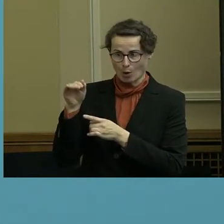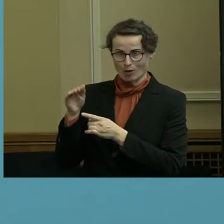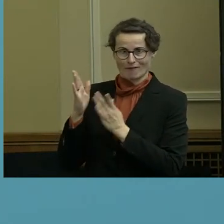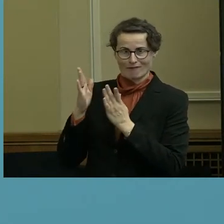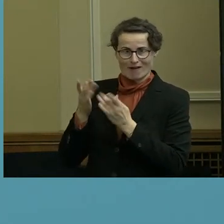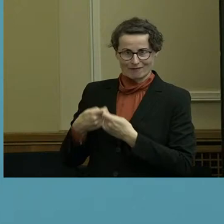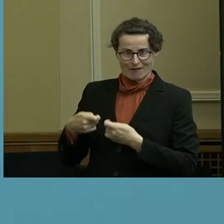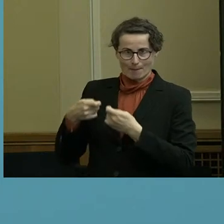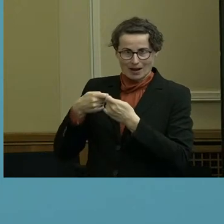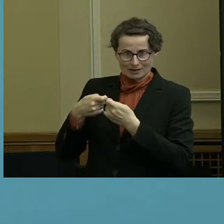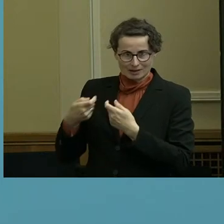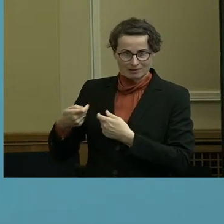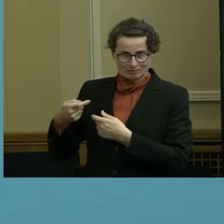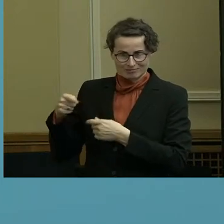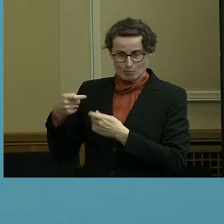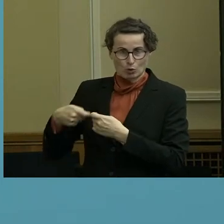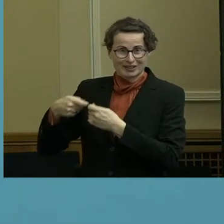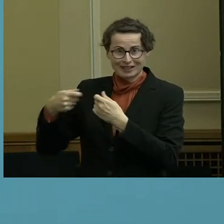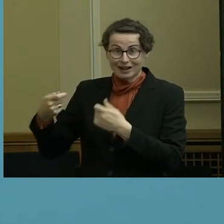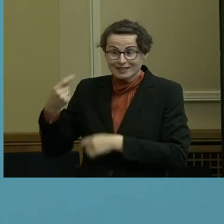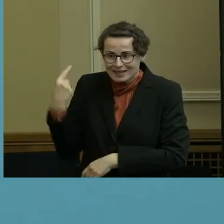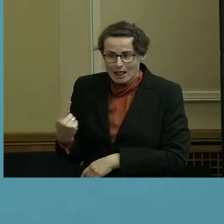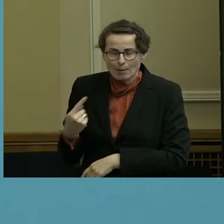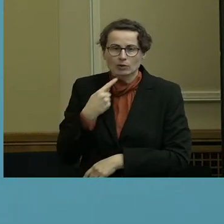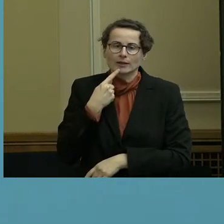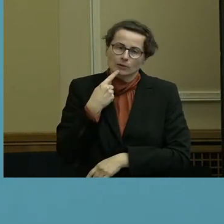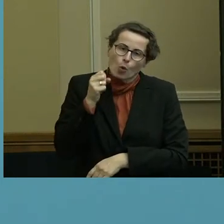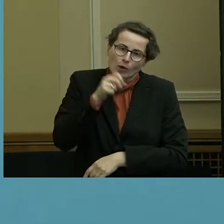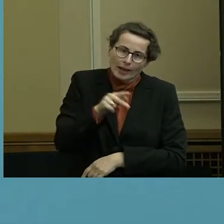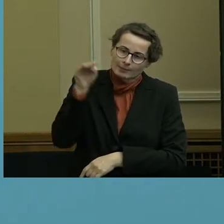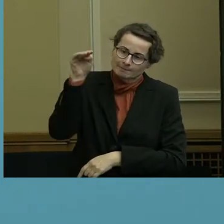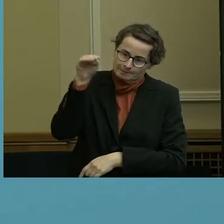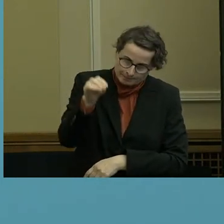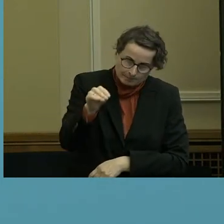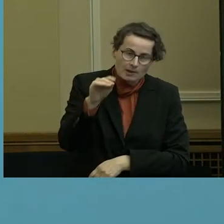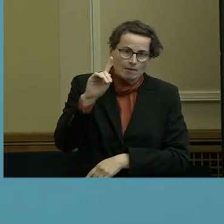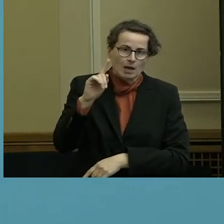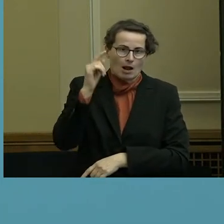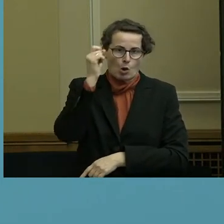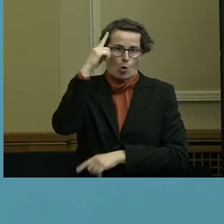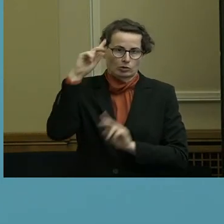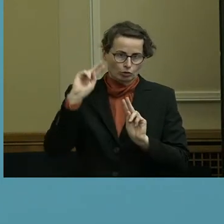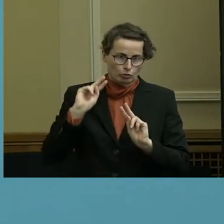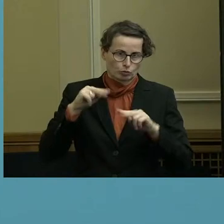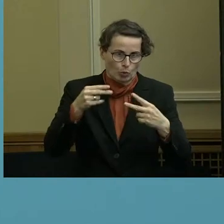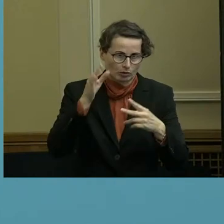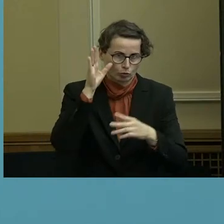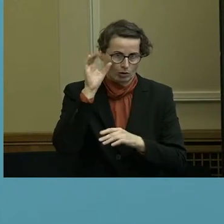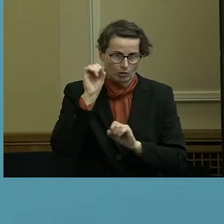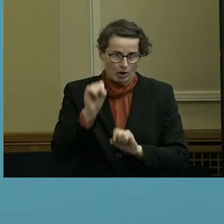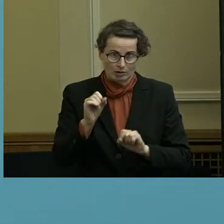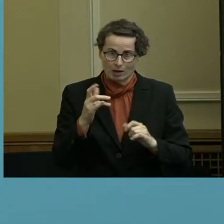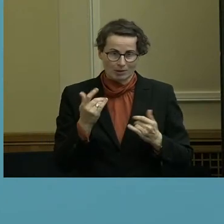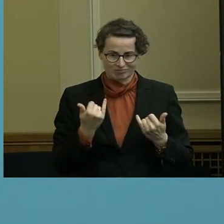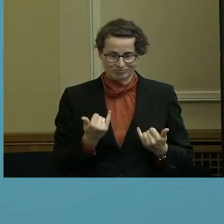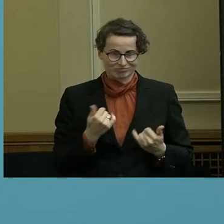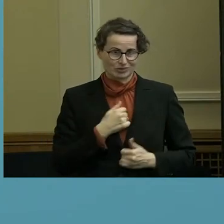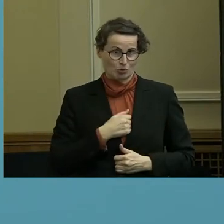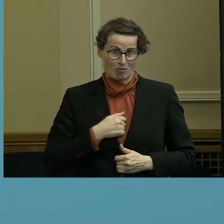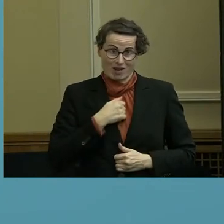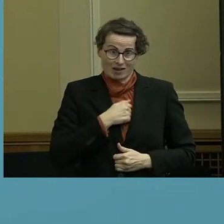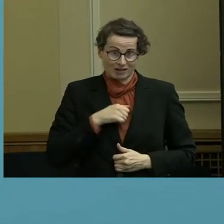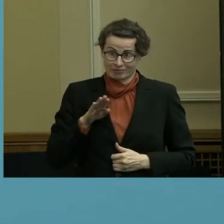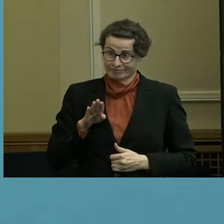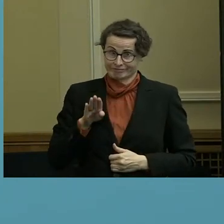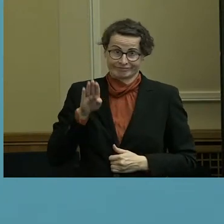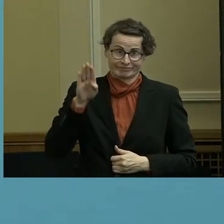selbst der Überzeugung ist, dass das die richtige Logik ist, dann wird es, so bedauerlich das ist, wird es eben